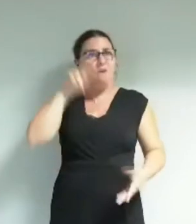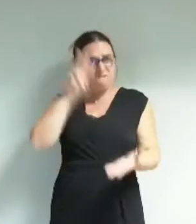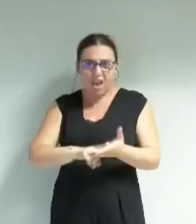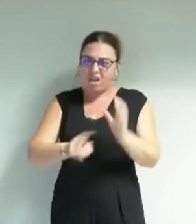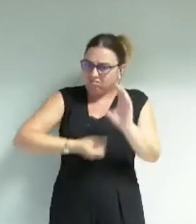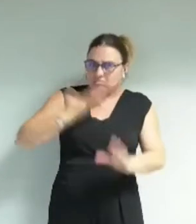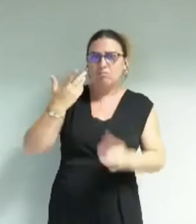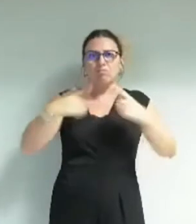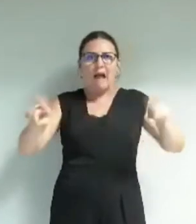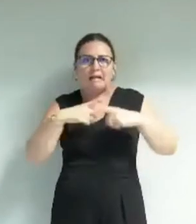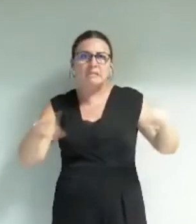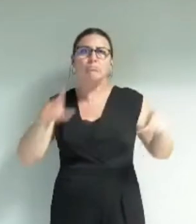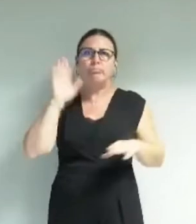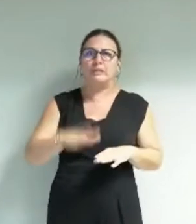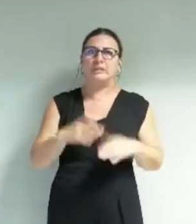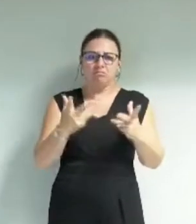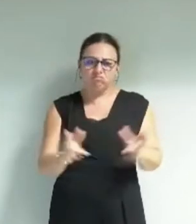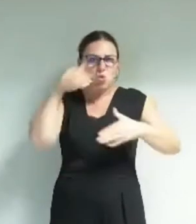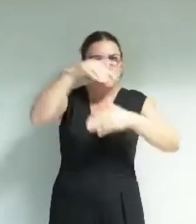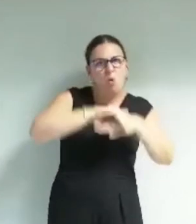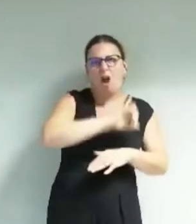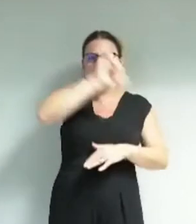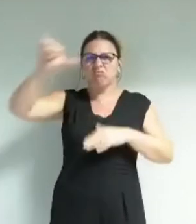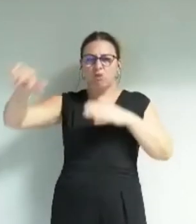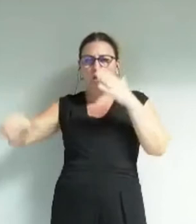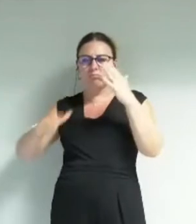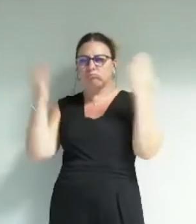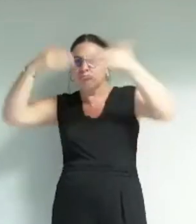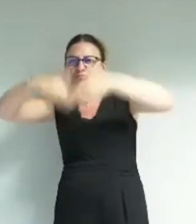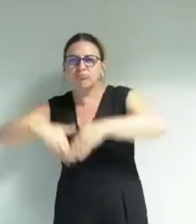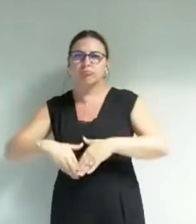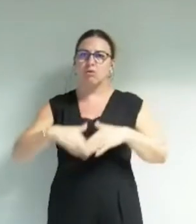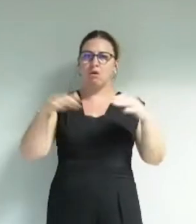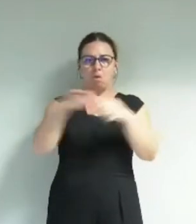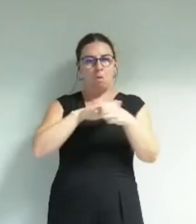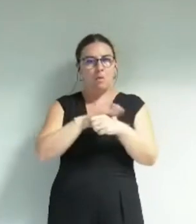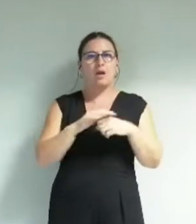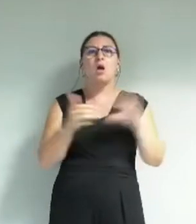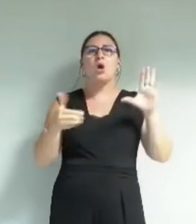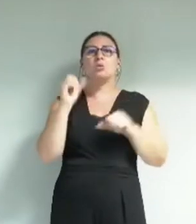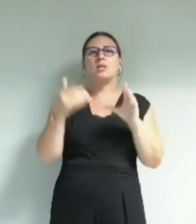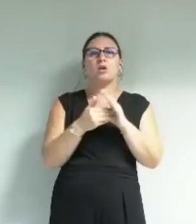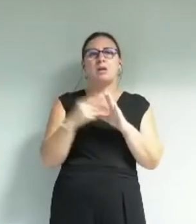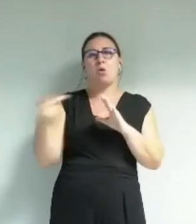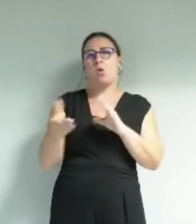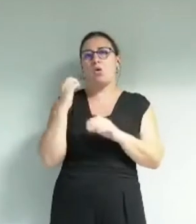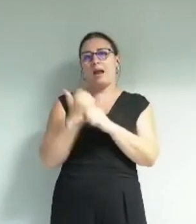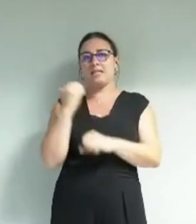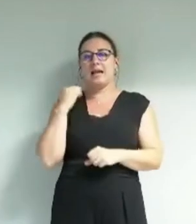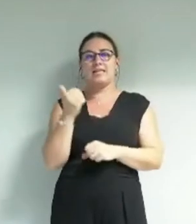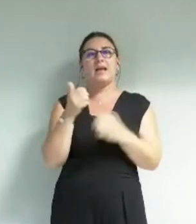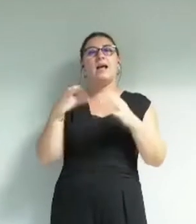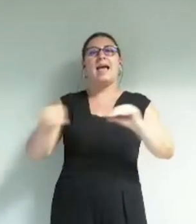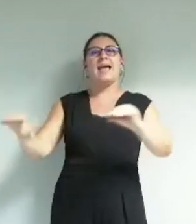des musiques actuelles qui vont faire les soirées entières du cabaret frappé plus 60 000 euros l'année dernière à l'espace 600